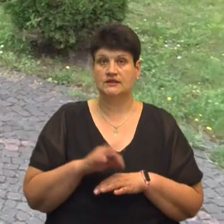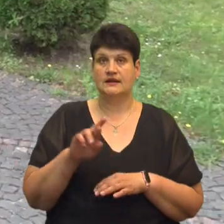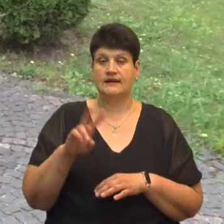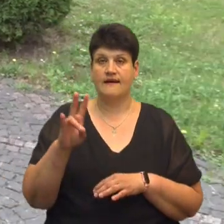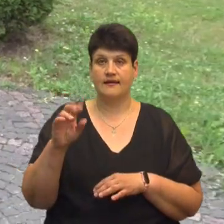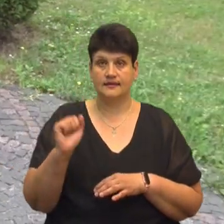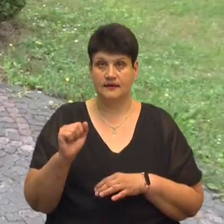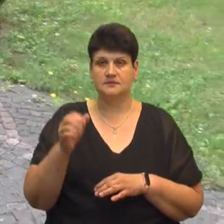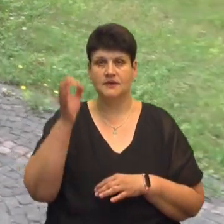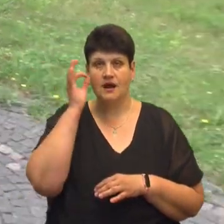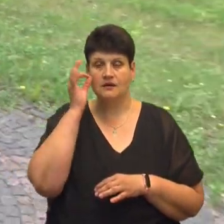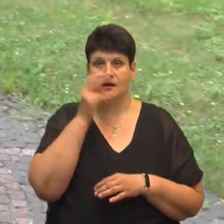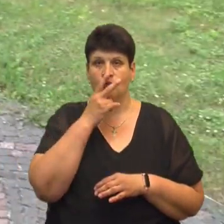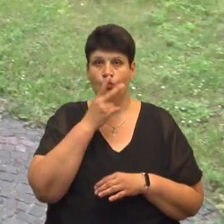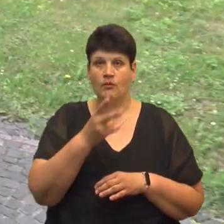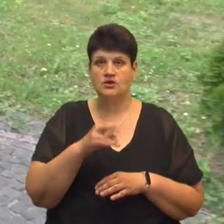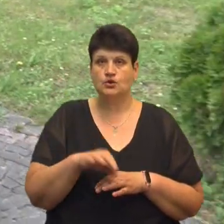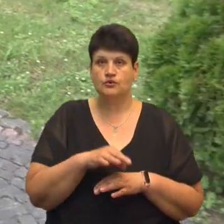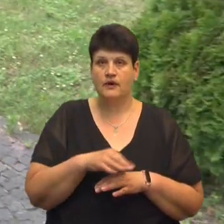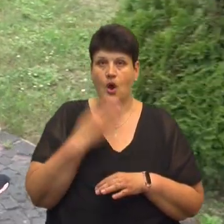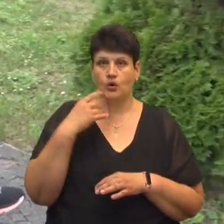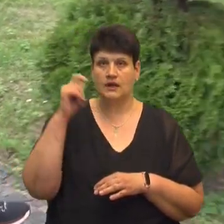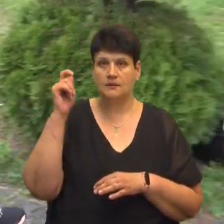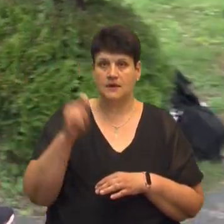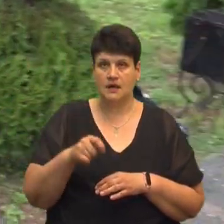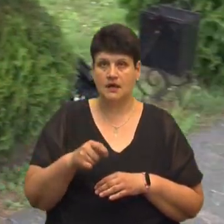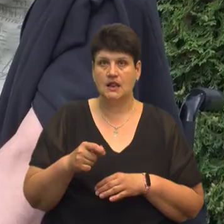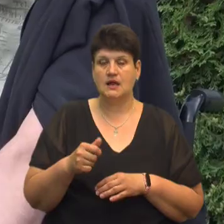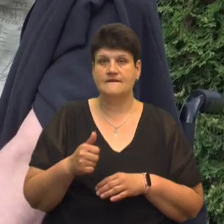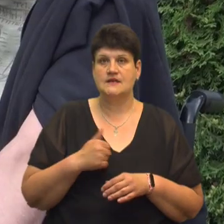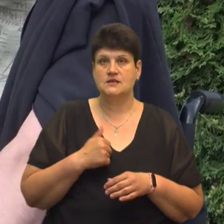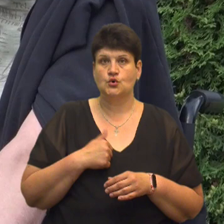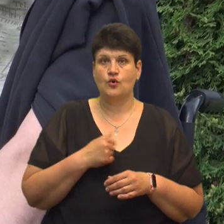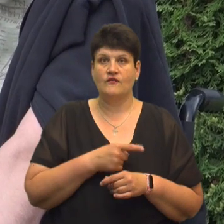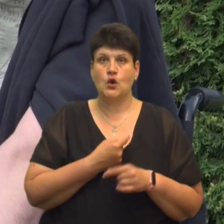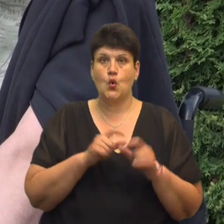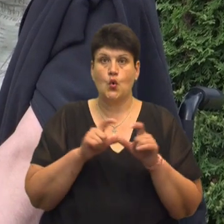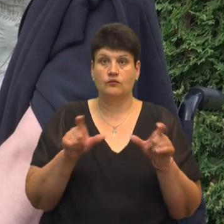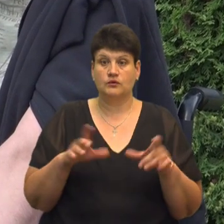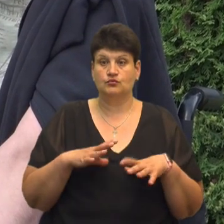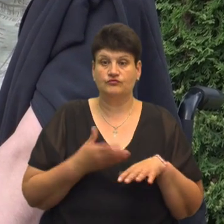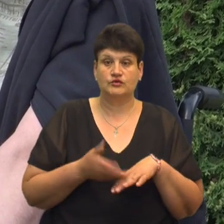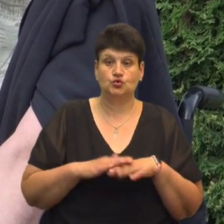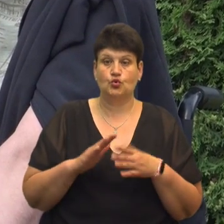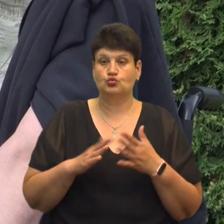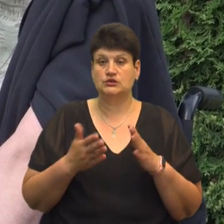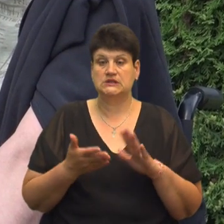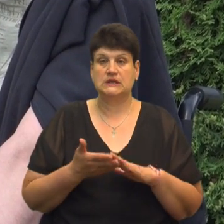Пригадує, яким побачила чоловіка, коли приїхала до нього у військовий госпіталь. Він був в дуже важкому стані.